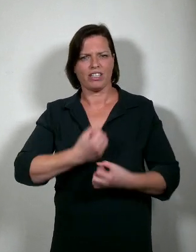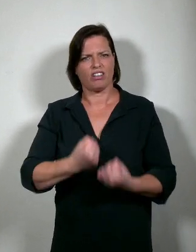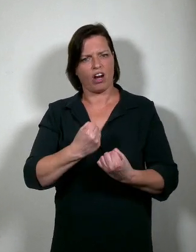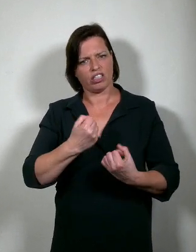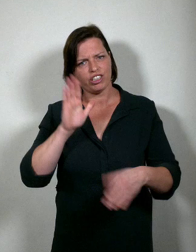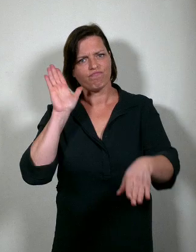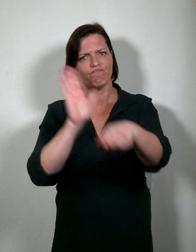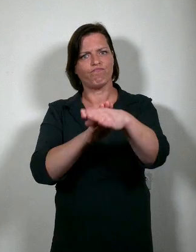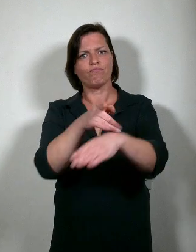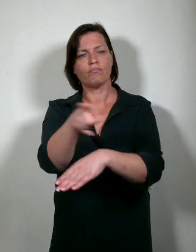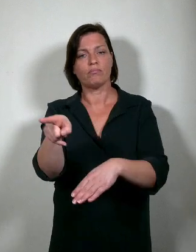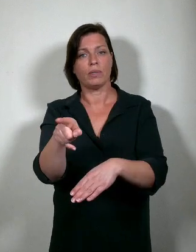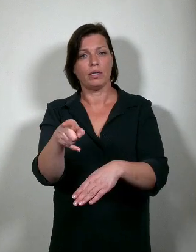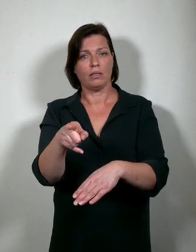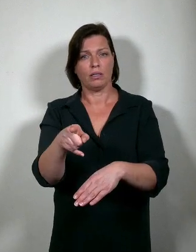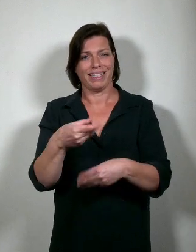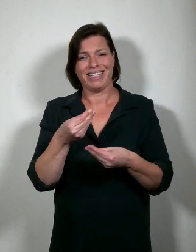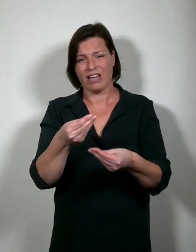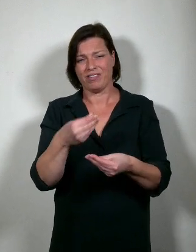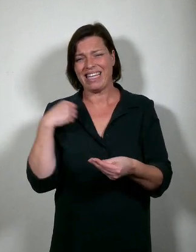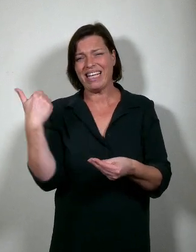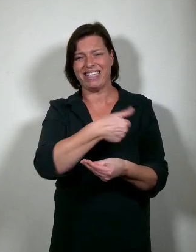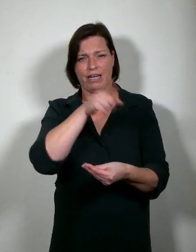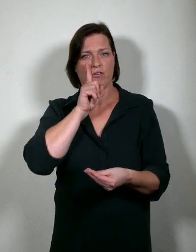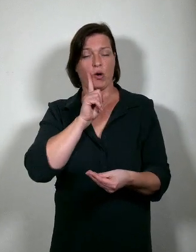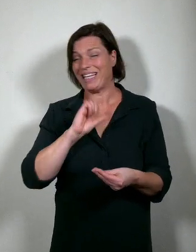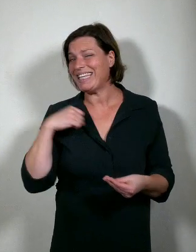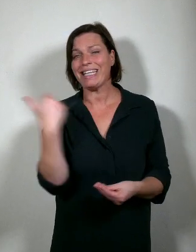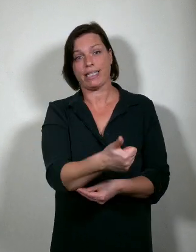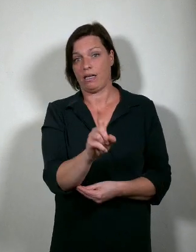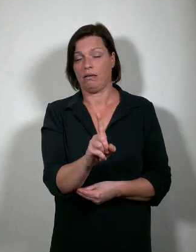dat wij schenken aan iedereen. Iedereen.